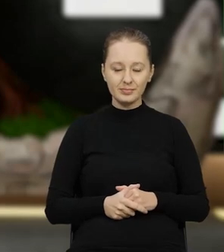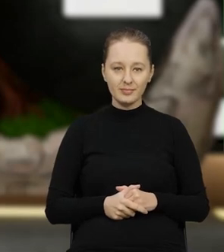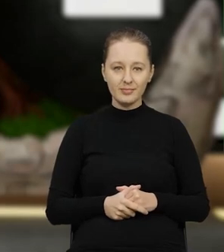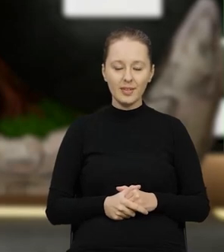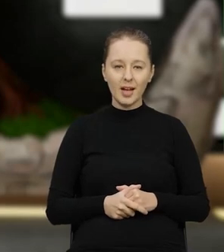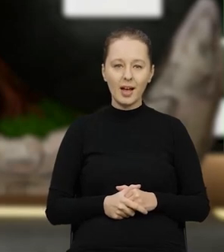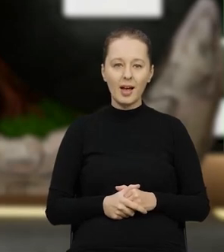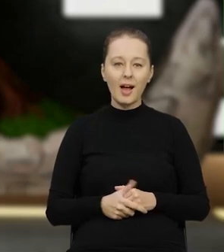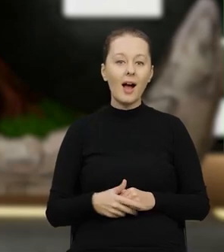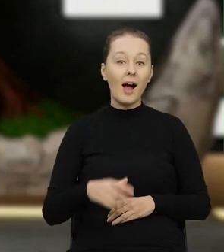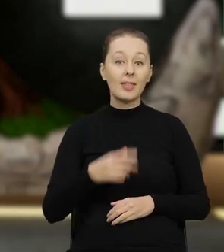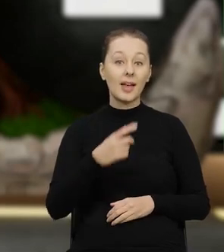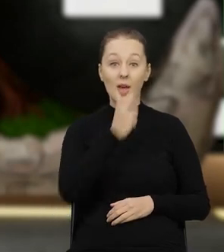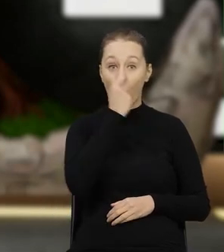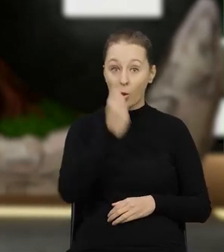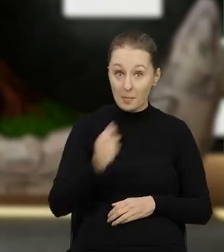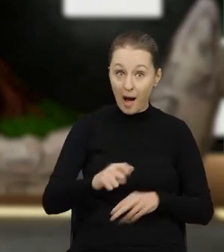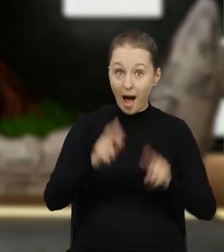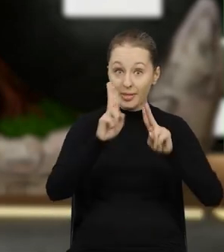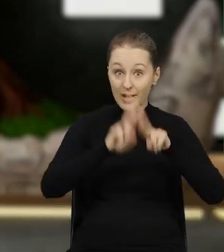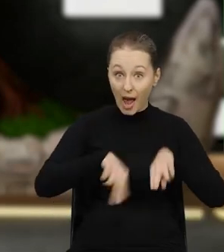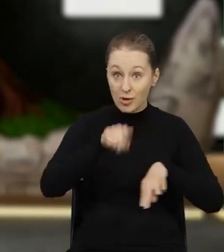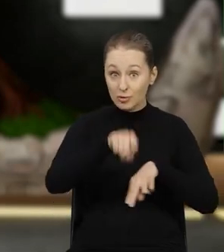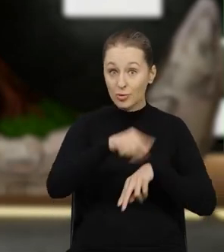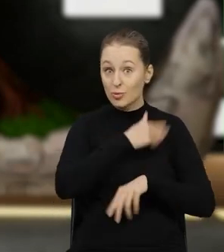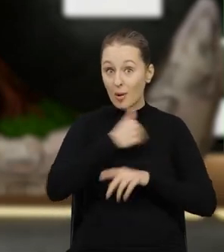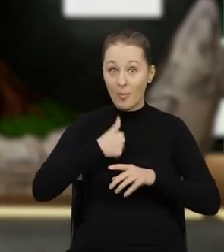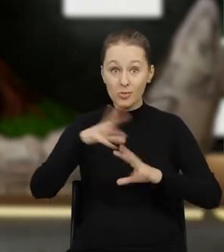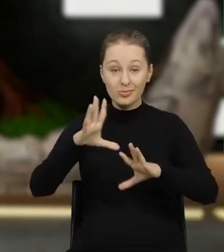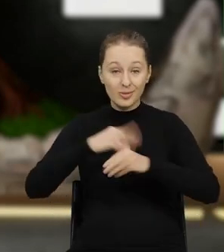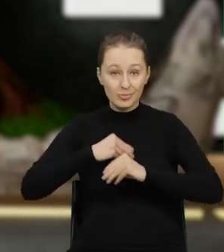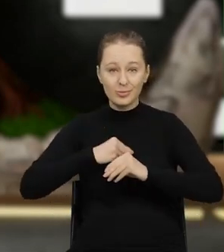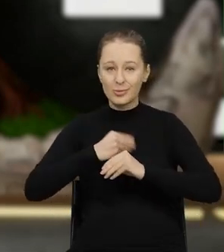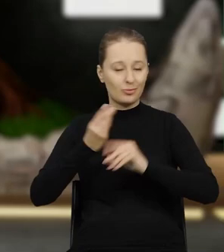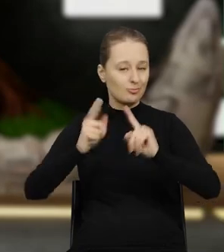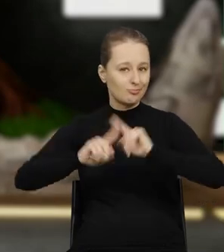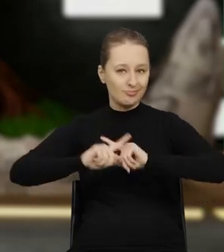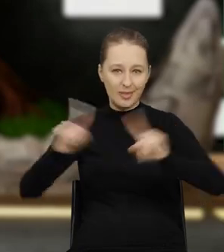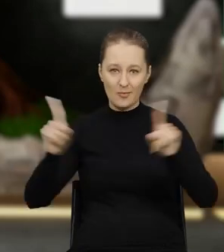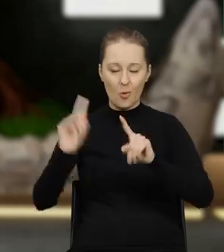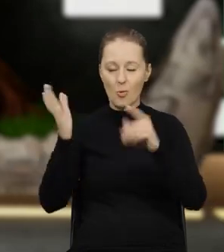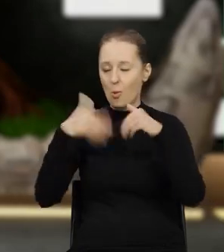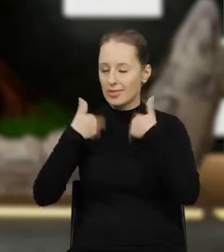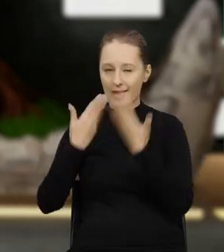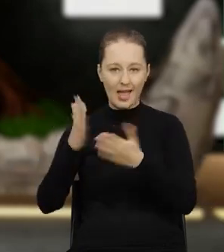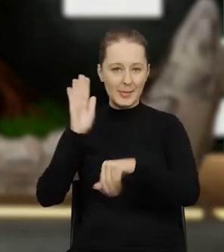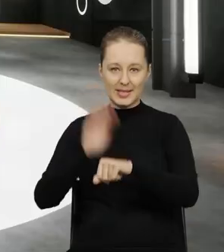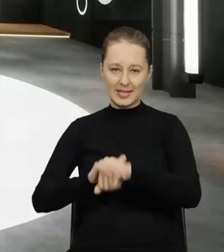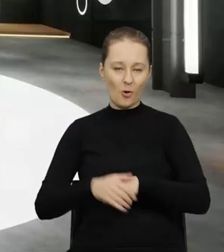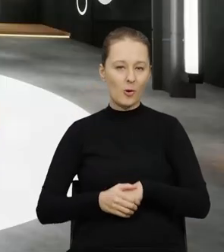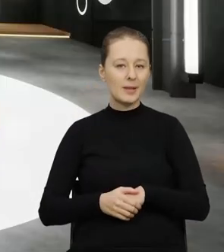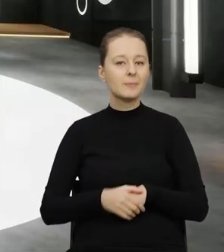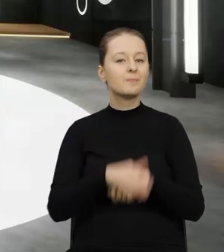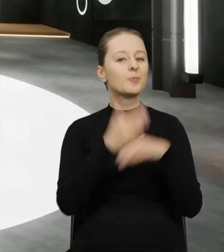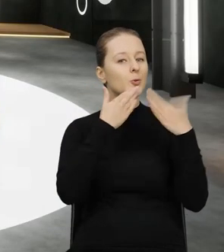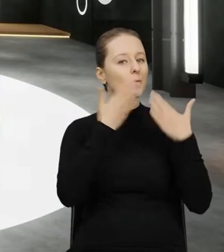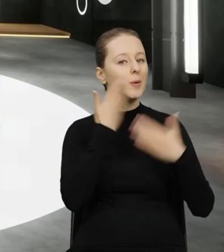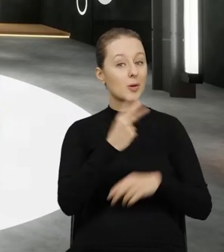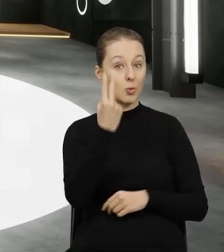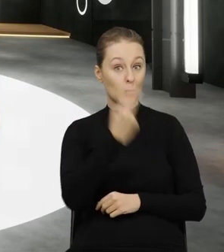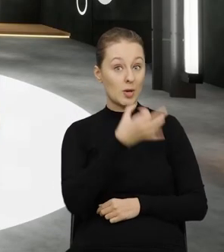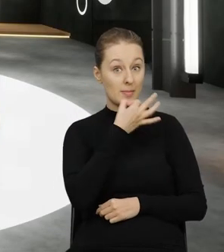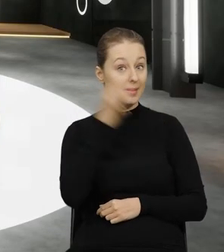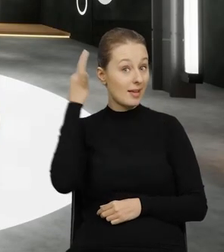Przywóz tego rodzaju odpadów do Polski jest zabroniony i nie udzielamy tego rodzaju zezwoleń. Dziękuję bardzo.